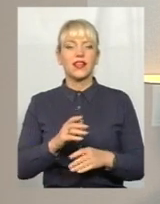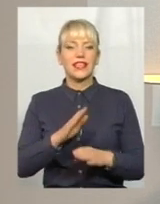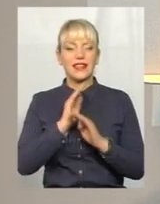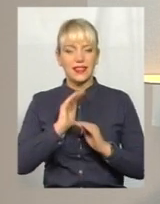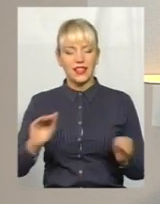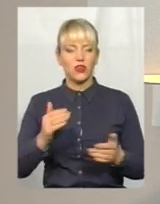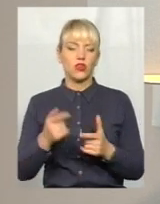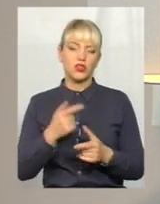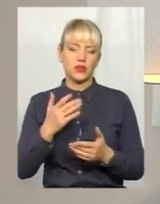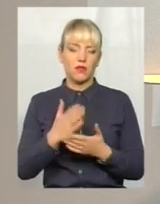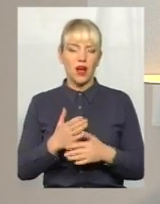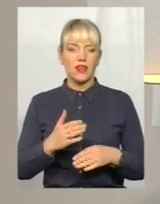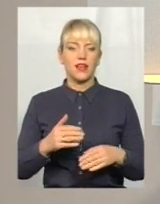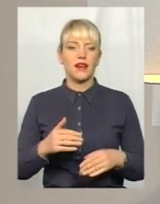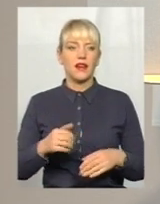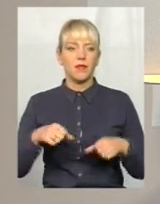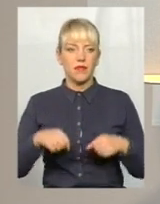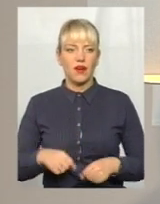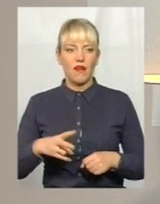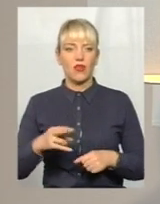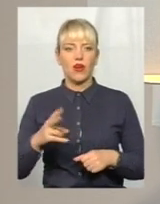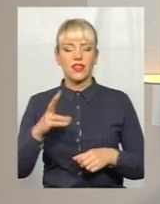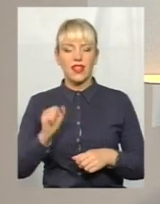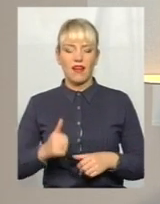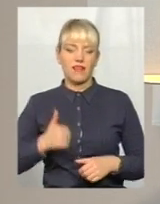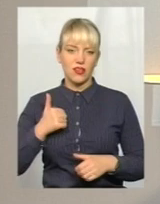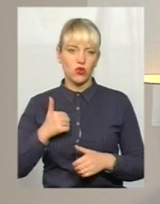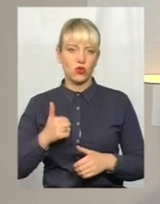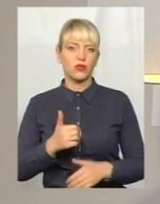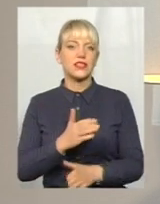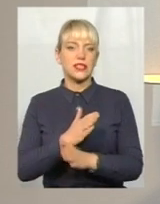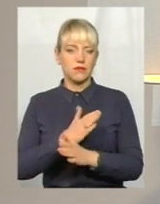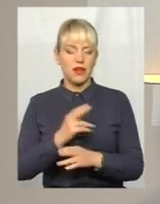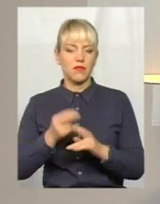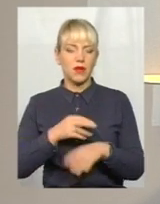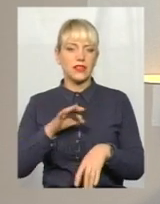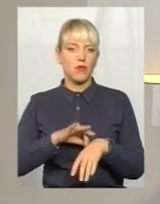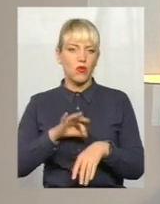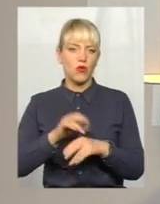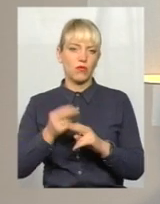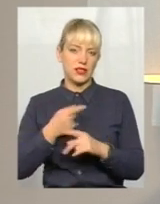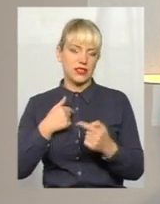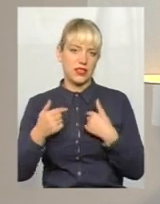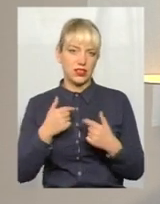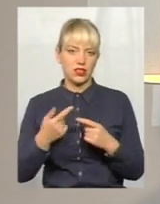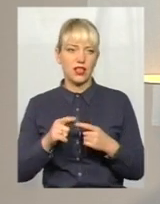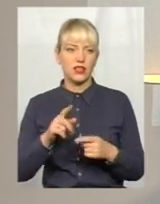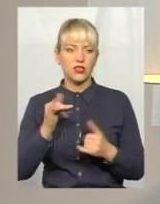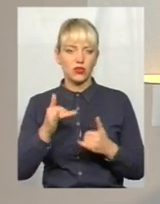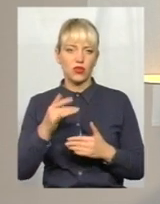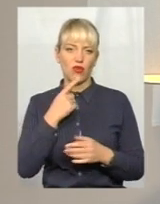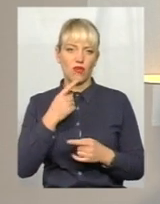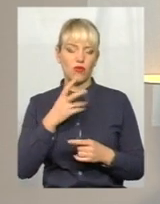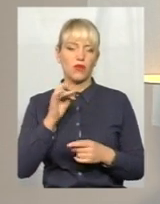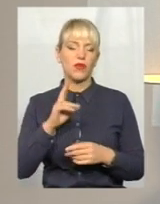гідну смерть без болю, страждань та самотності. Саме про це говоримо сьогодні. Про те, як допомогти невиліковно хворим людям.